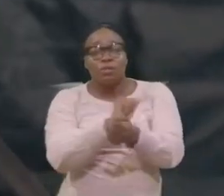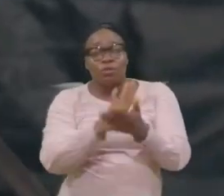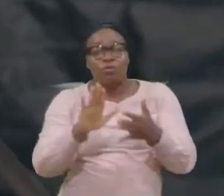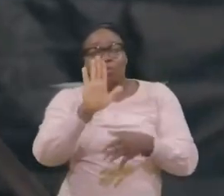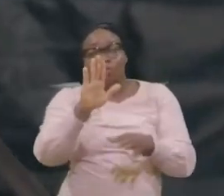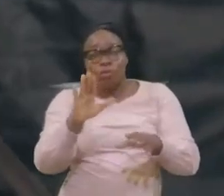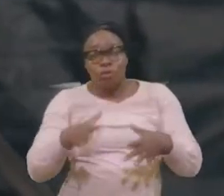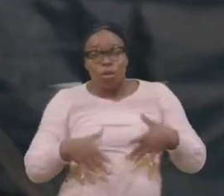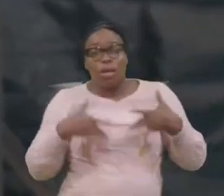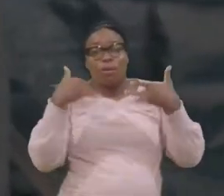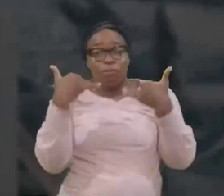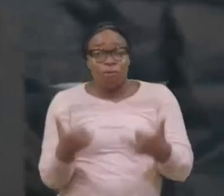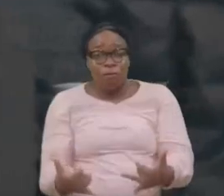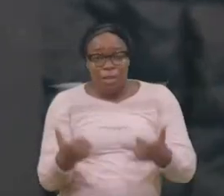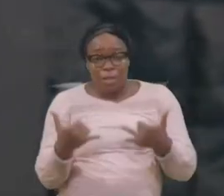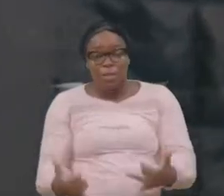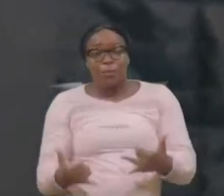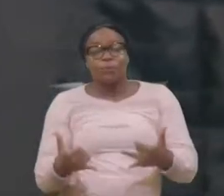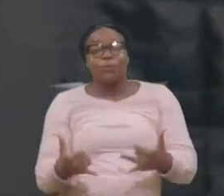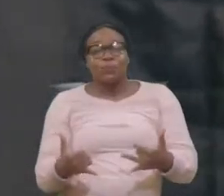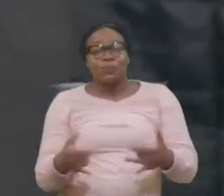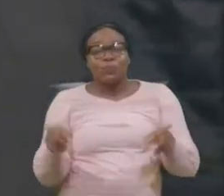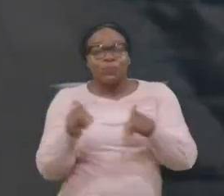maintenant, Comme tu lèves la main,